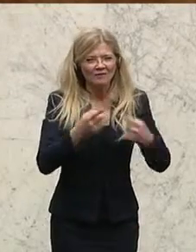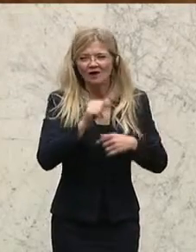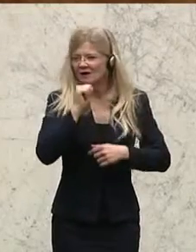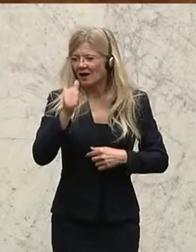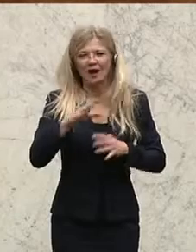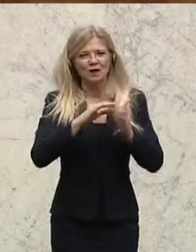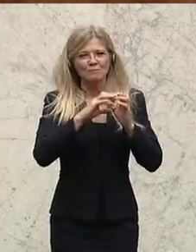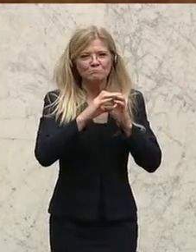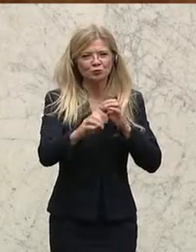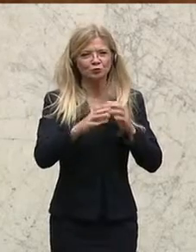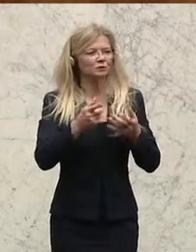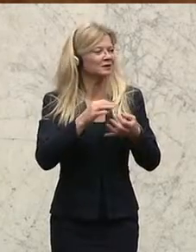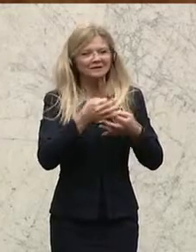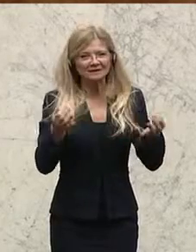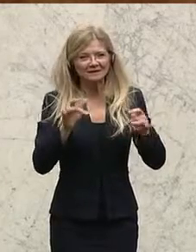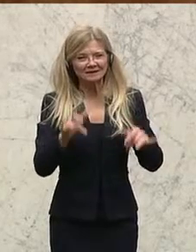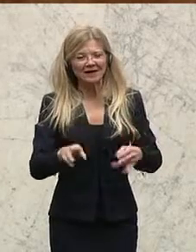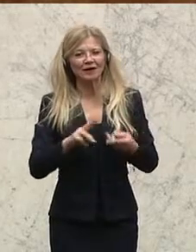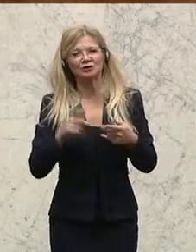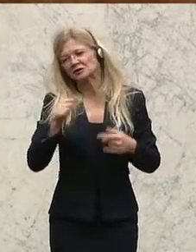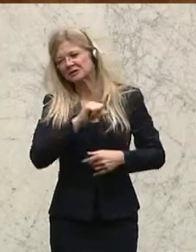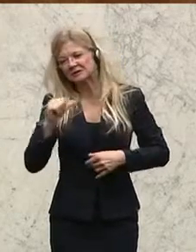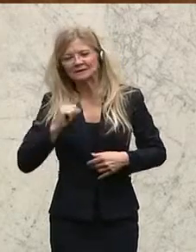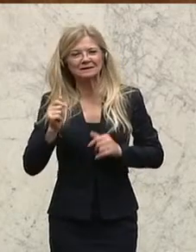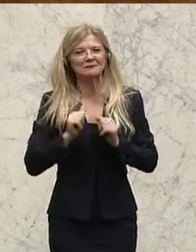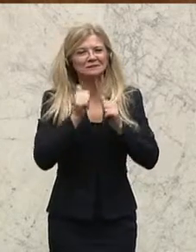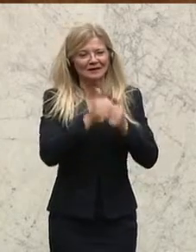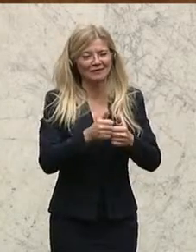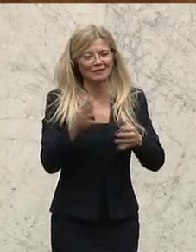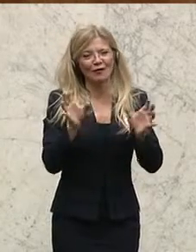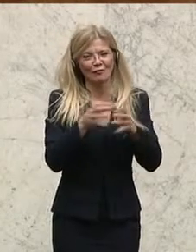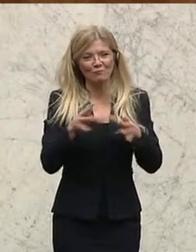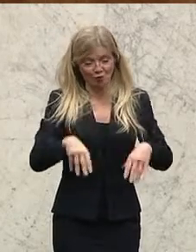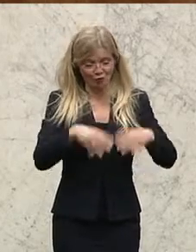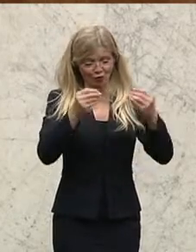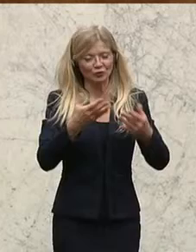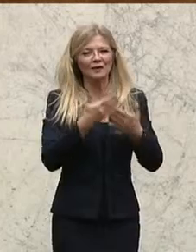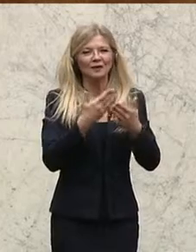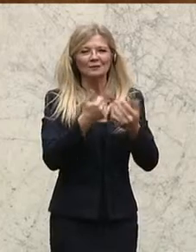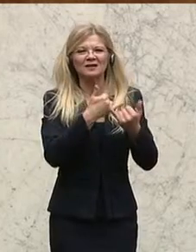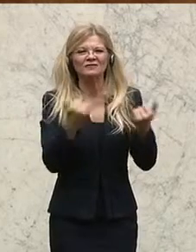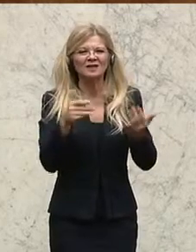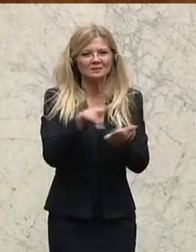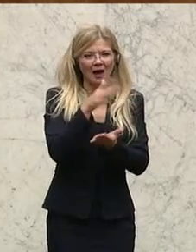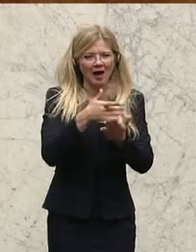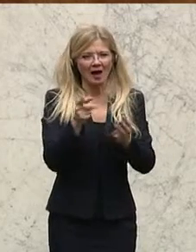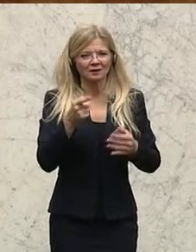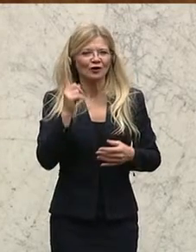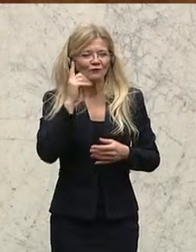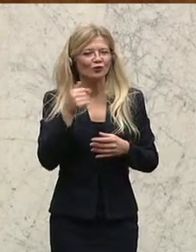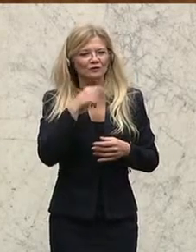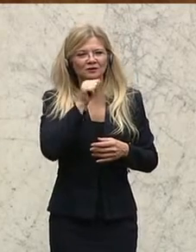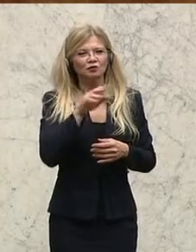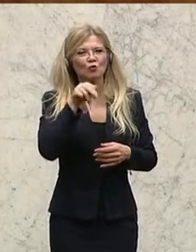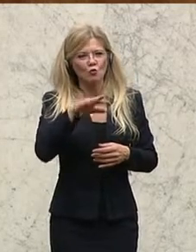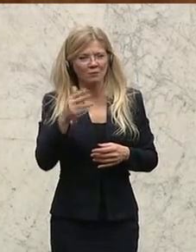Selbsthilfegruppe zu machen, nennen wir sie mal Uber, um uns mit Smartphone zu organisieren, wie wir uns gegenseitig helfen, Mobilität